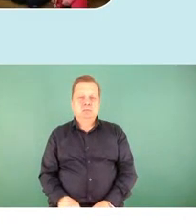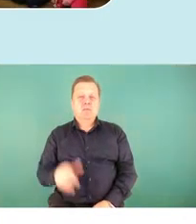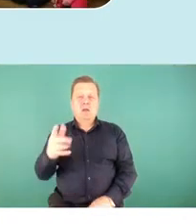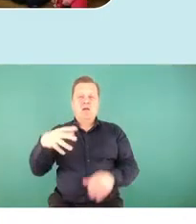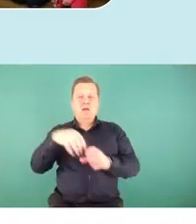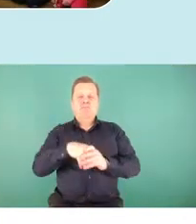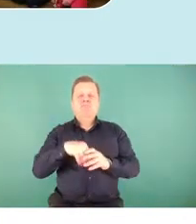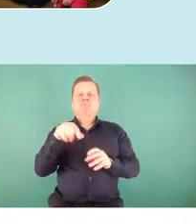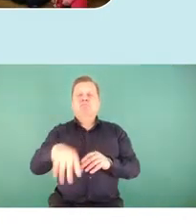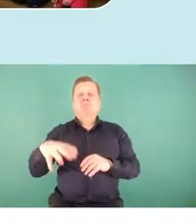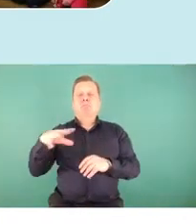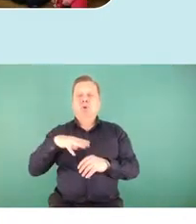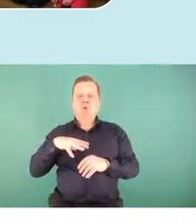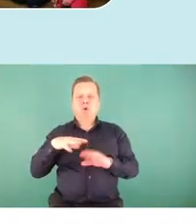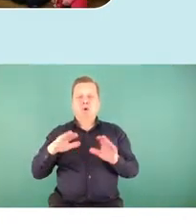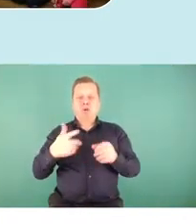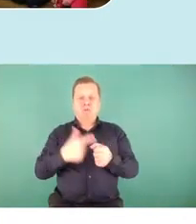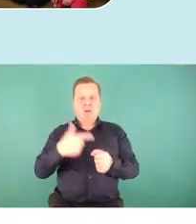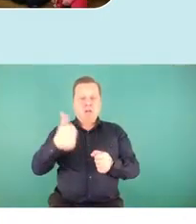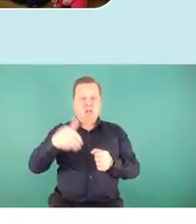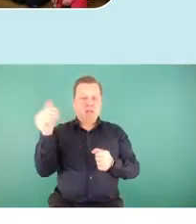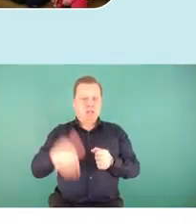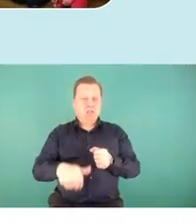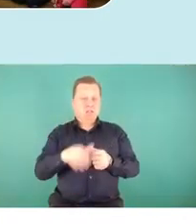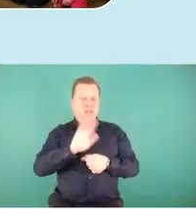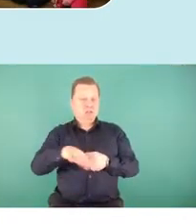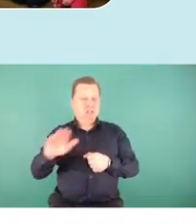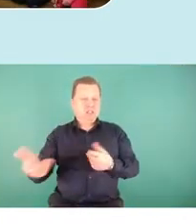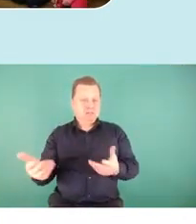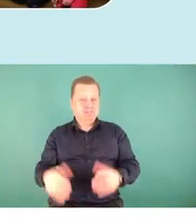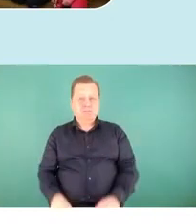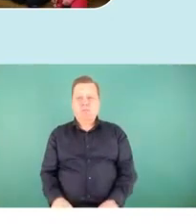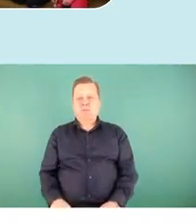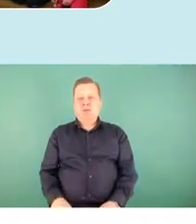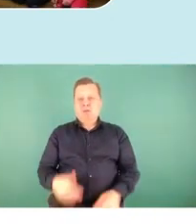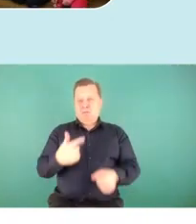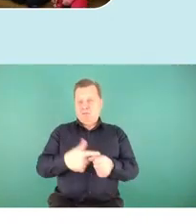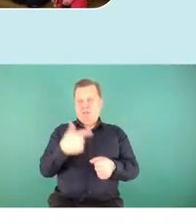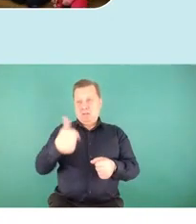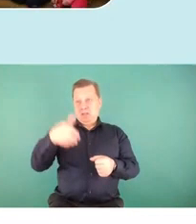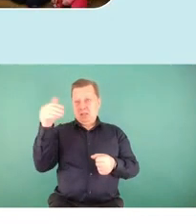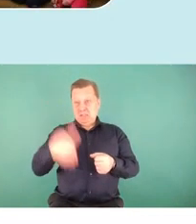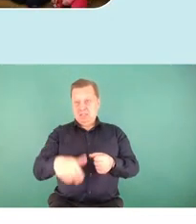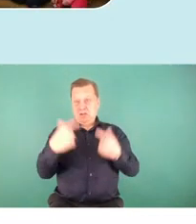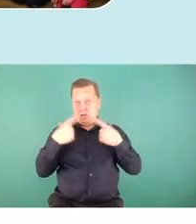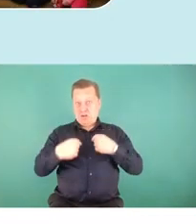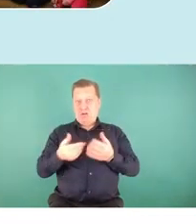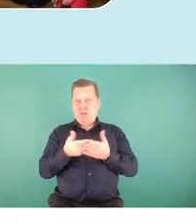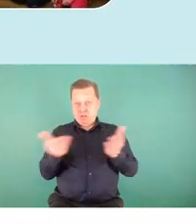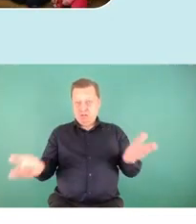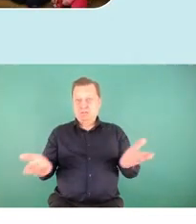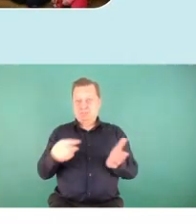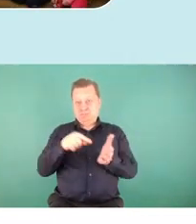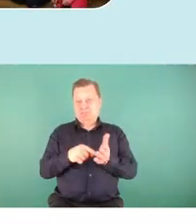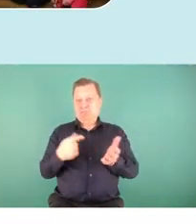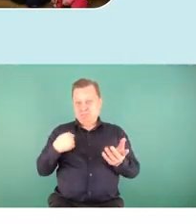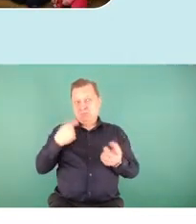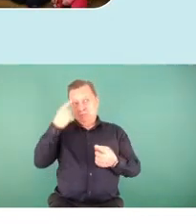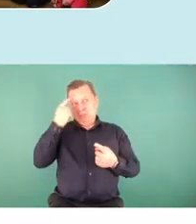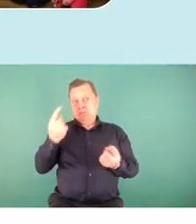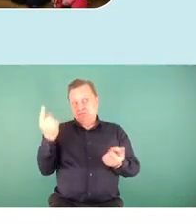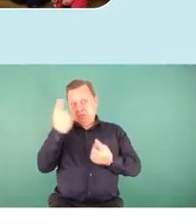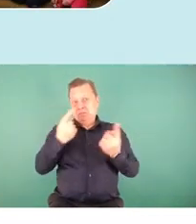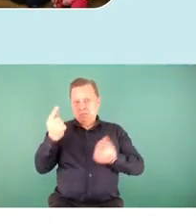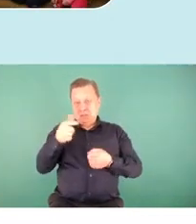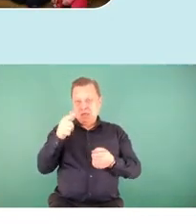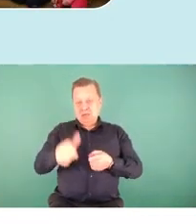udział wzięło ponad 21 tysięcy dzieci. Te ponad 21 tysięcy osób, u których mamy nadzieję, jesteśmy przekonani, wiedza w